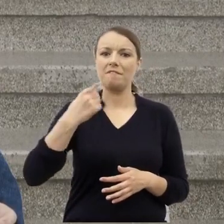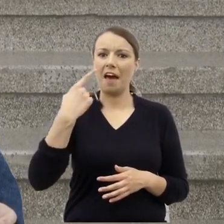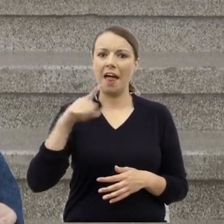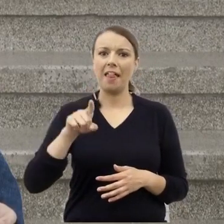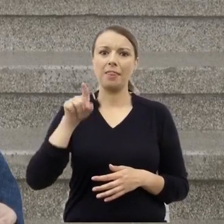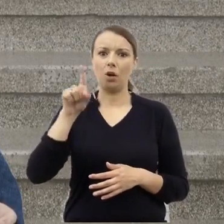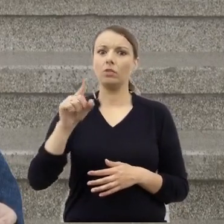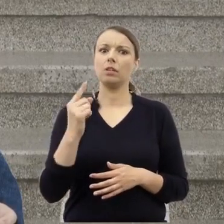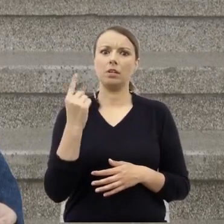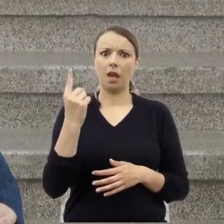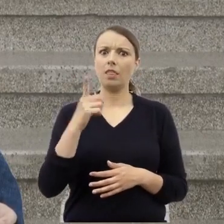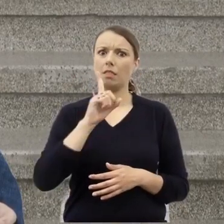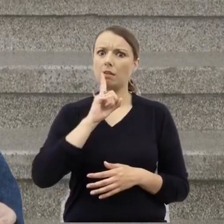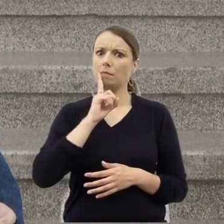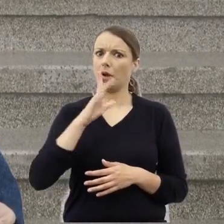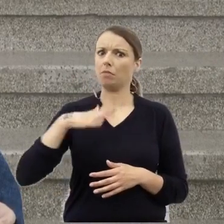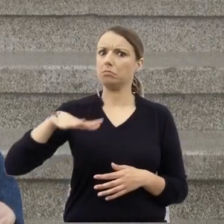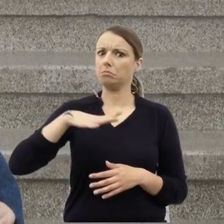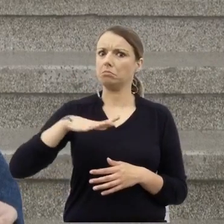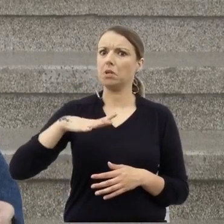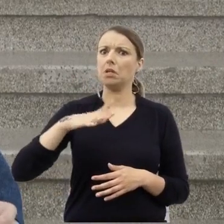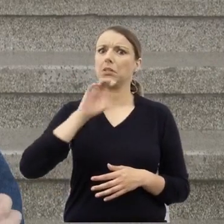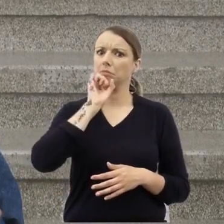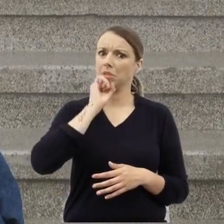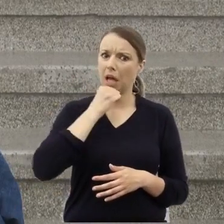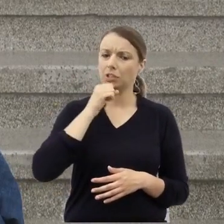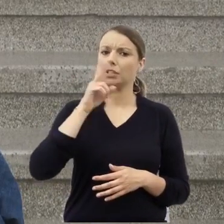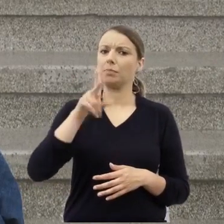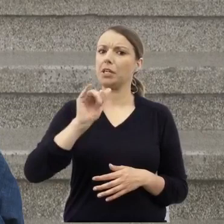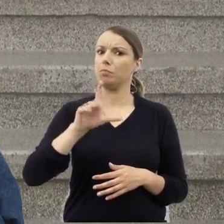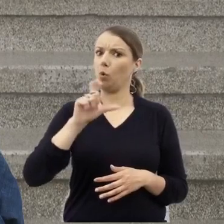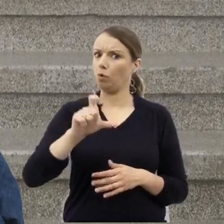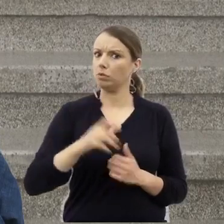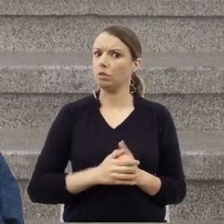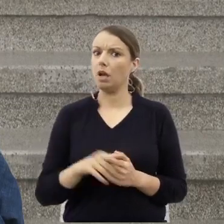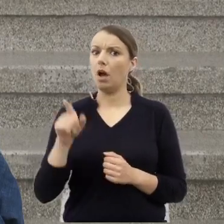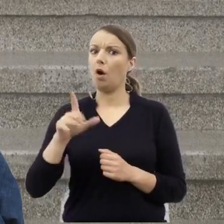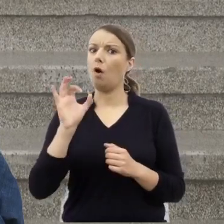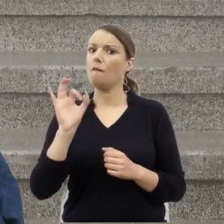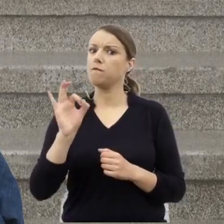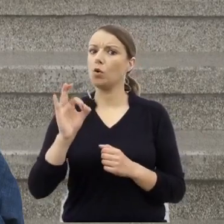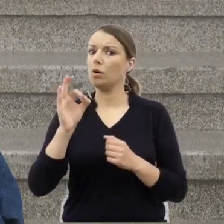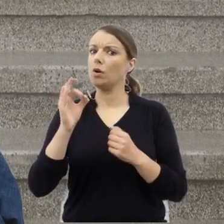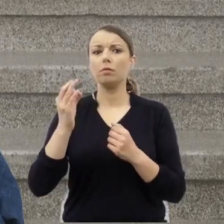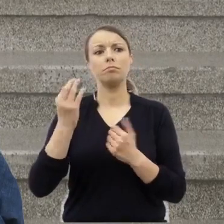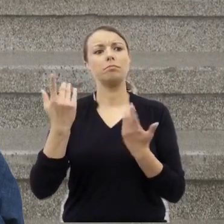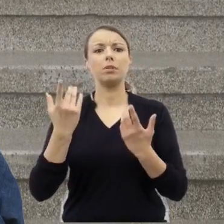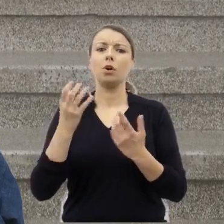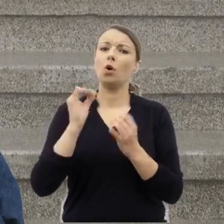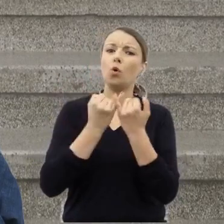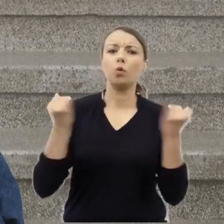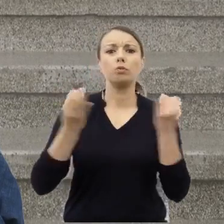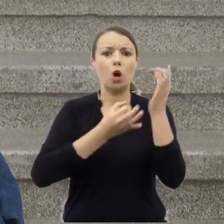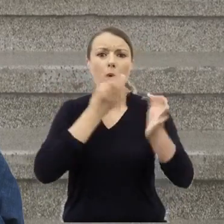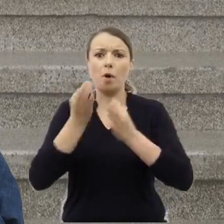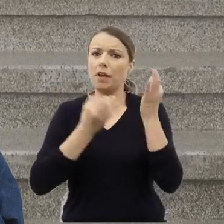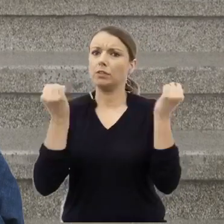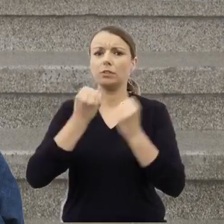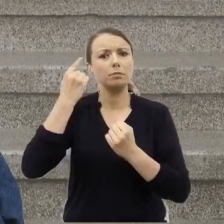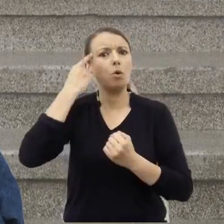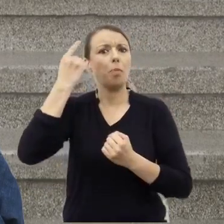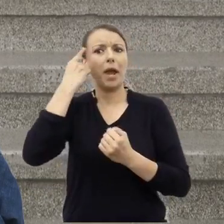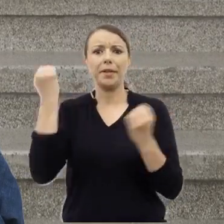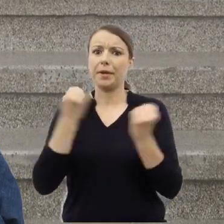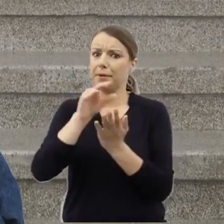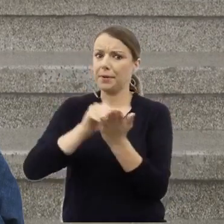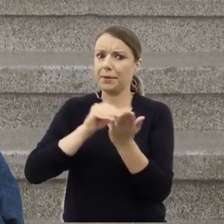kibucu, który zostawił niesamowite wspomnienie. Do Jehiela Alperta i jego